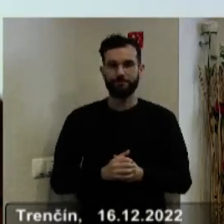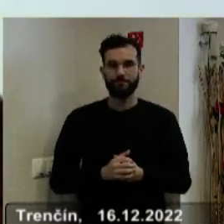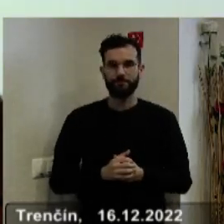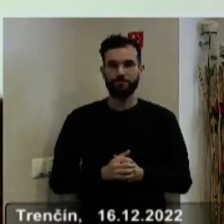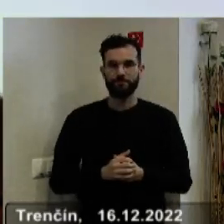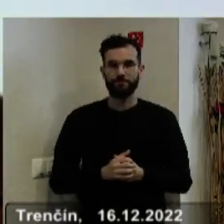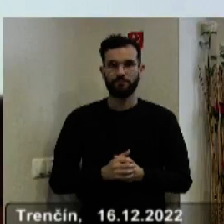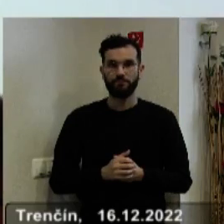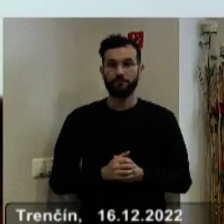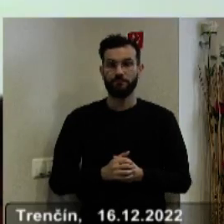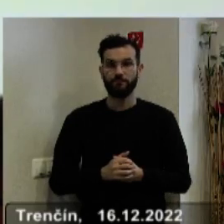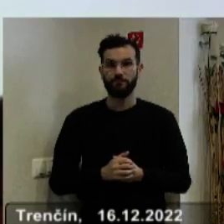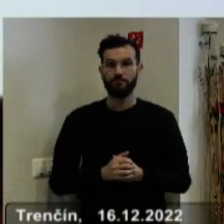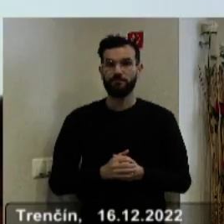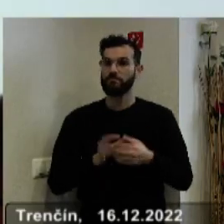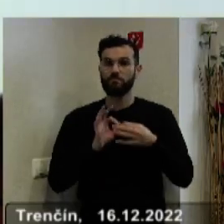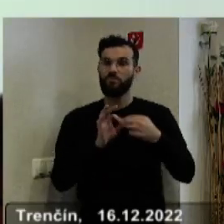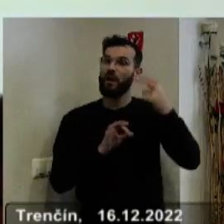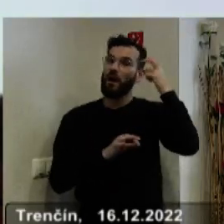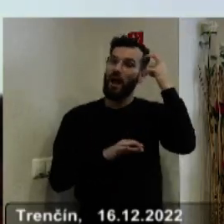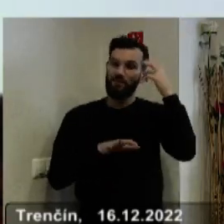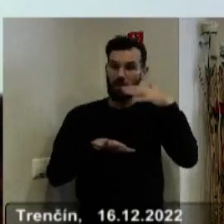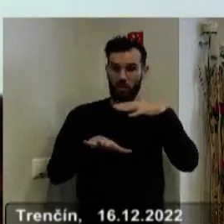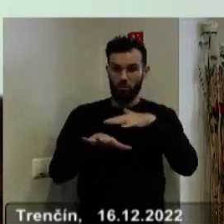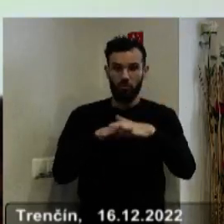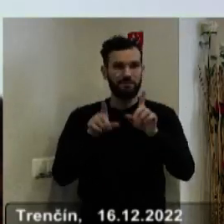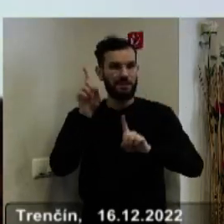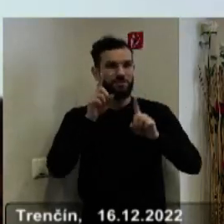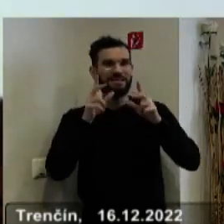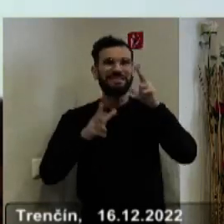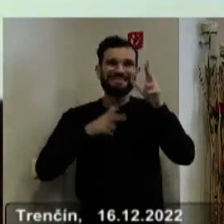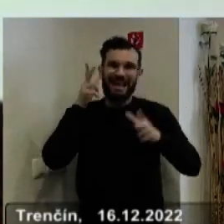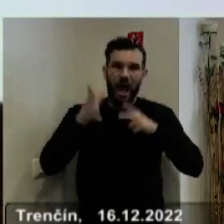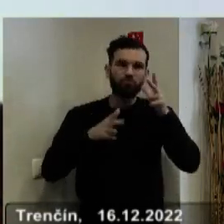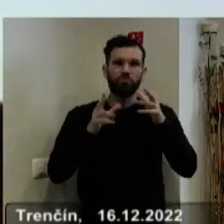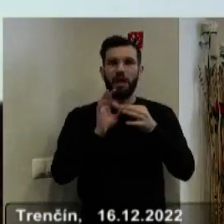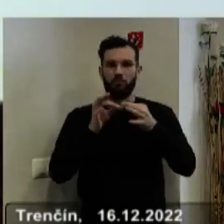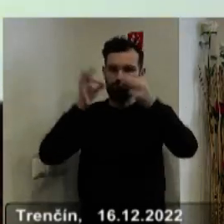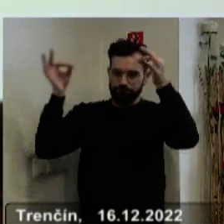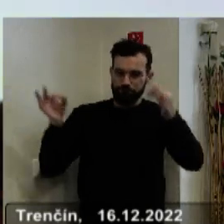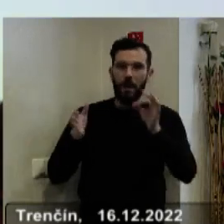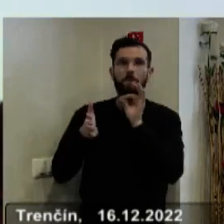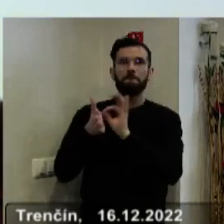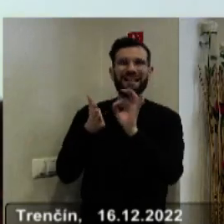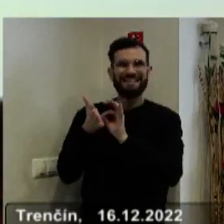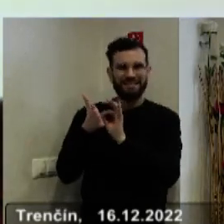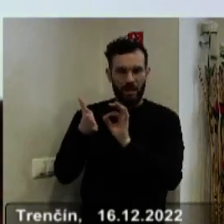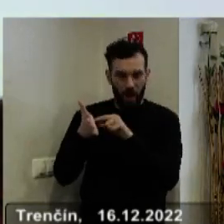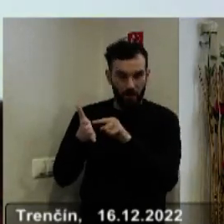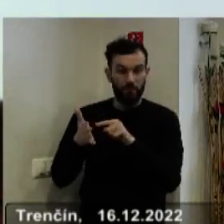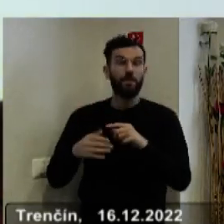Je to hlavne teda kontrola vyvoľovaná střednosti a petícií, kontrola plnenia uznesení a